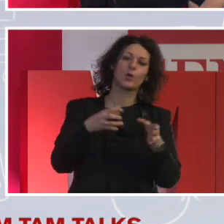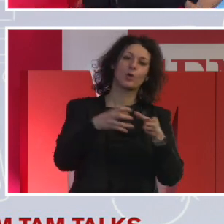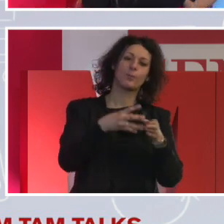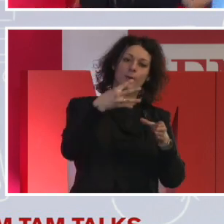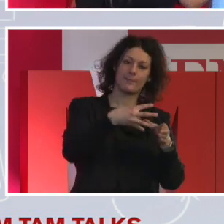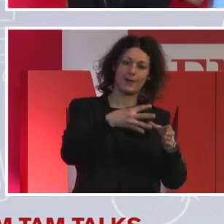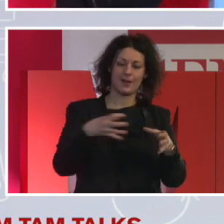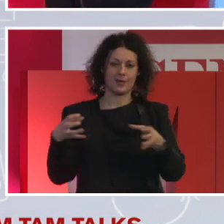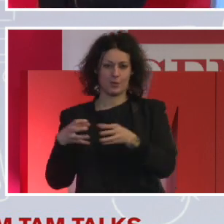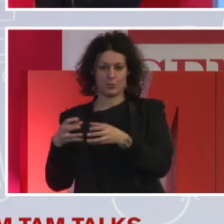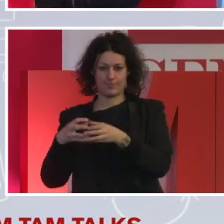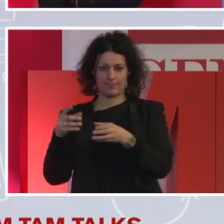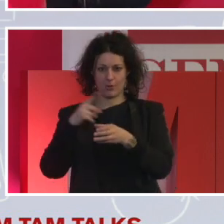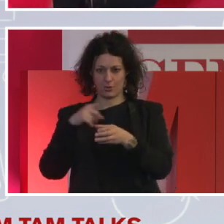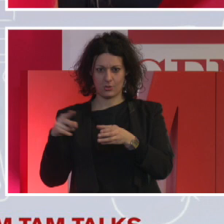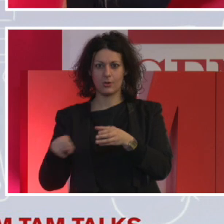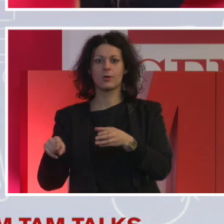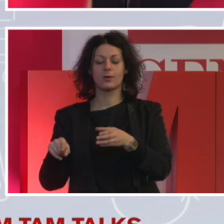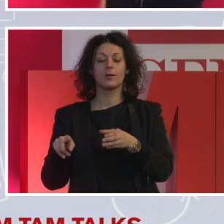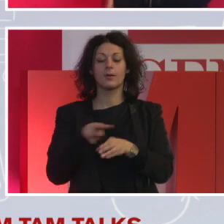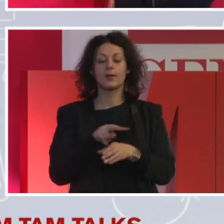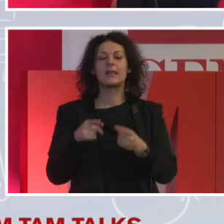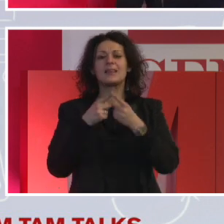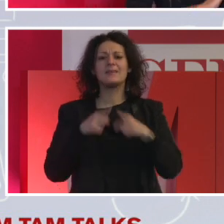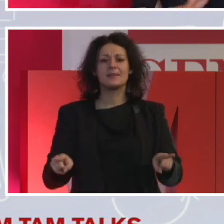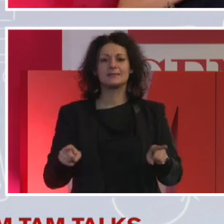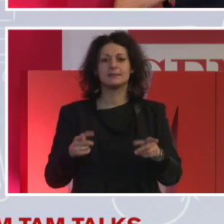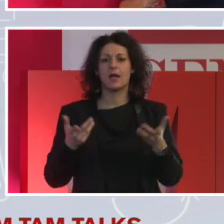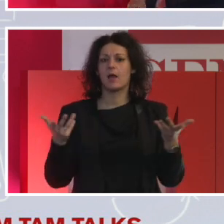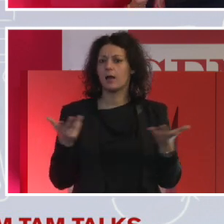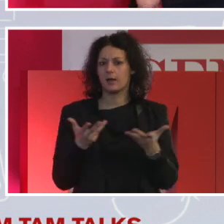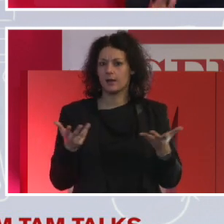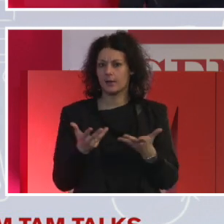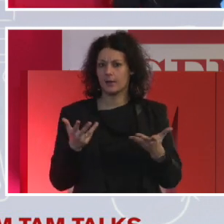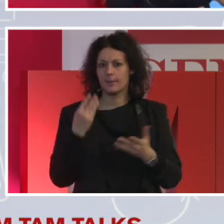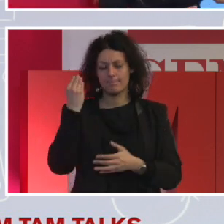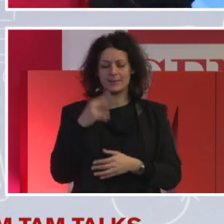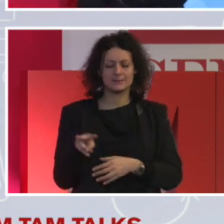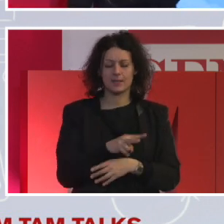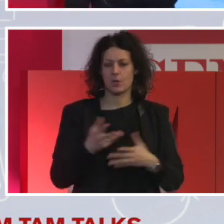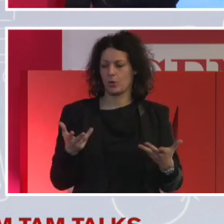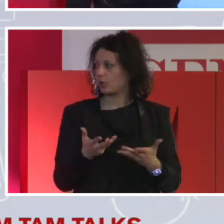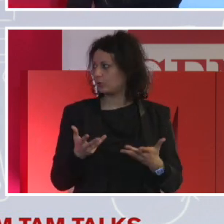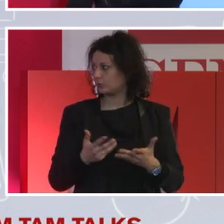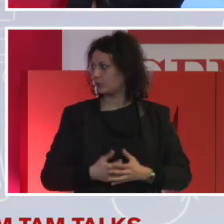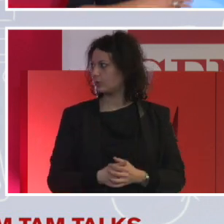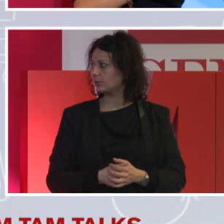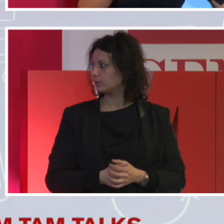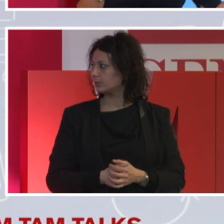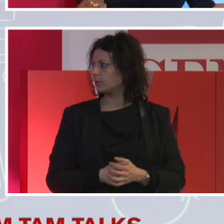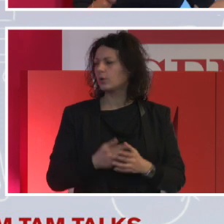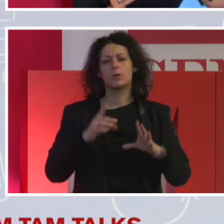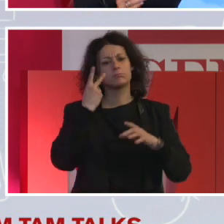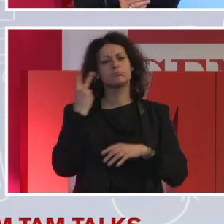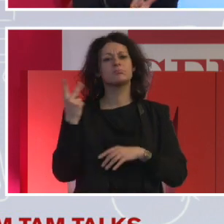la maggior parte dice cultural diversity, la diversità culturale, e senza esclusione, global, Africa, APA, come